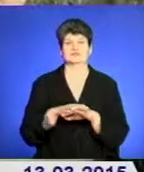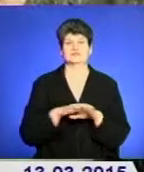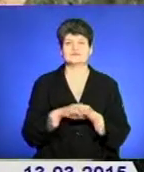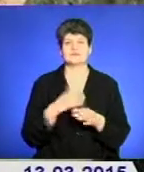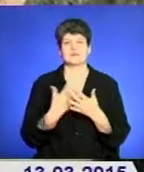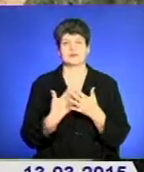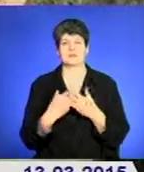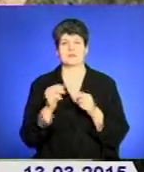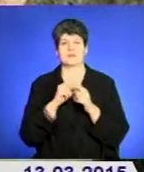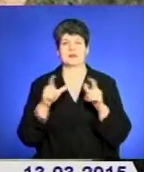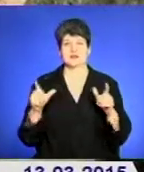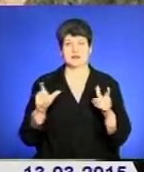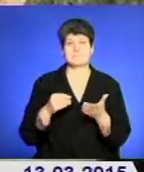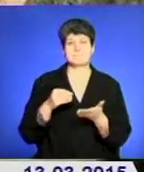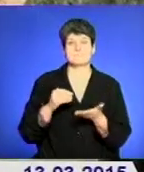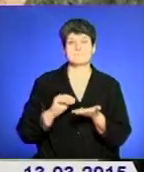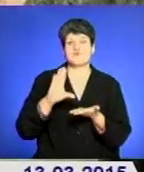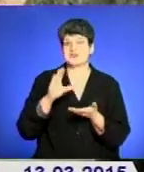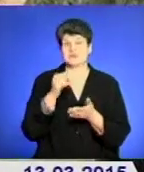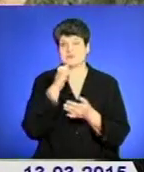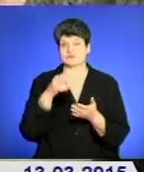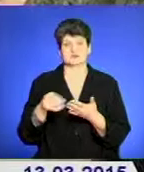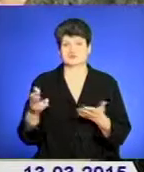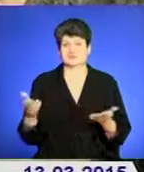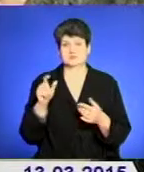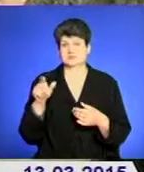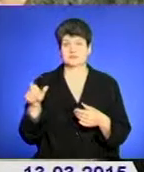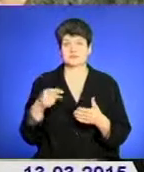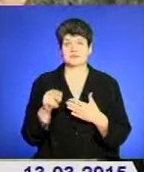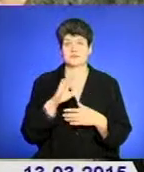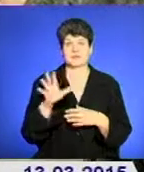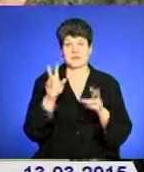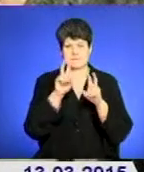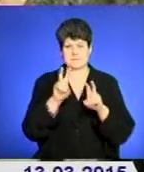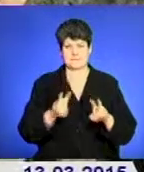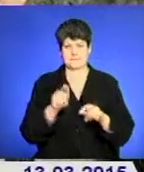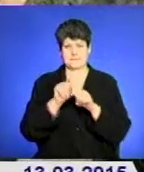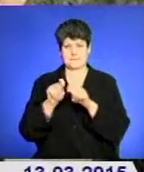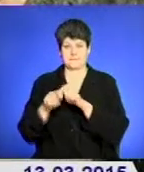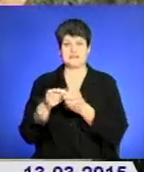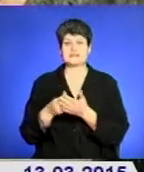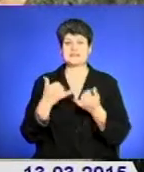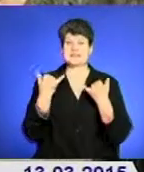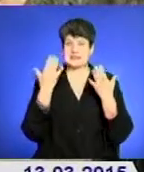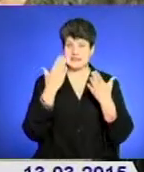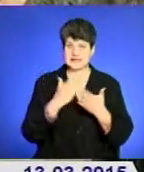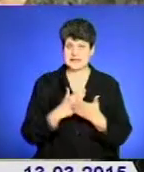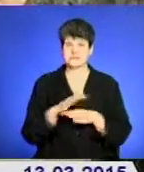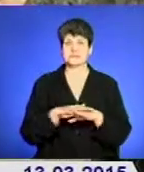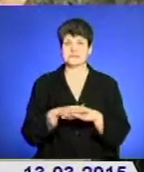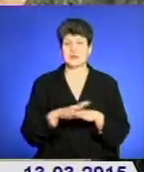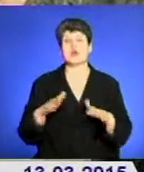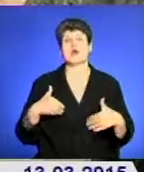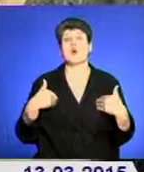По вищих цінах ніхто не зможе продати, тому ми промоніторили всі ціни, які зараз існують на ринку і